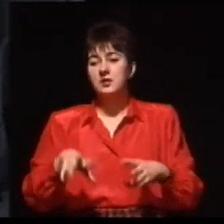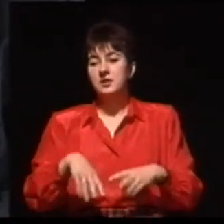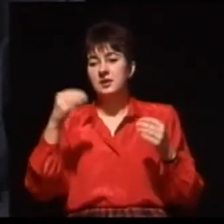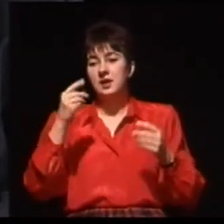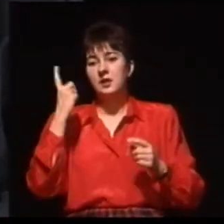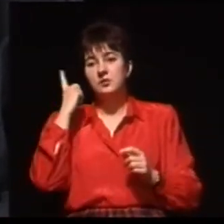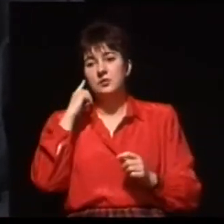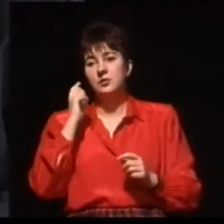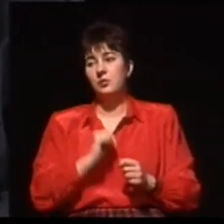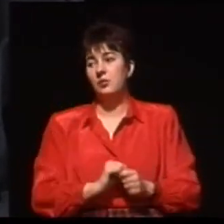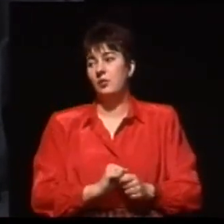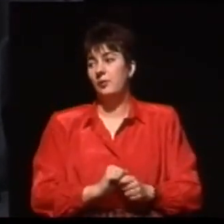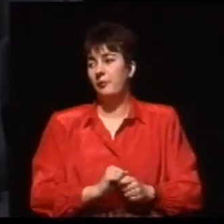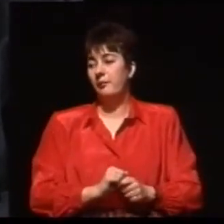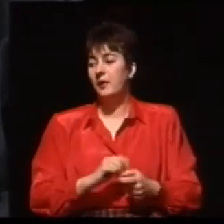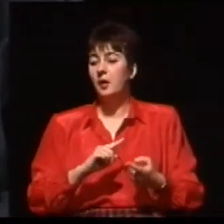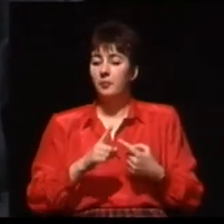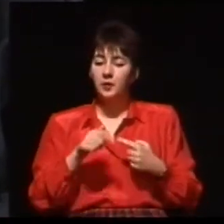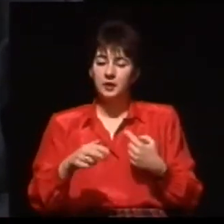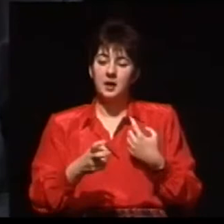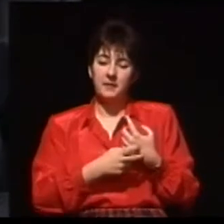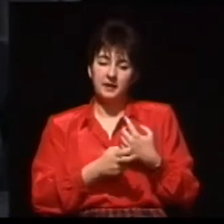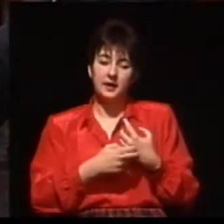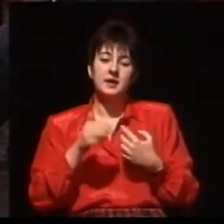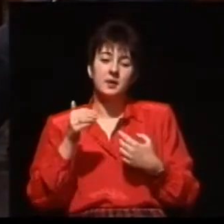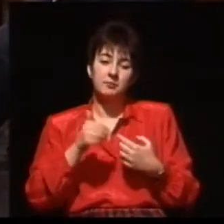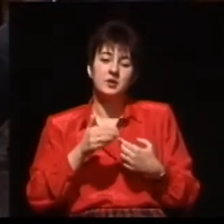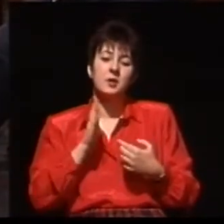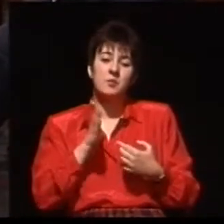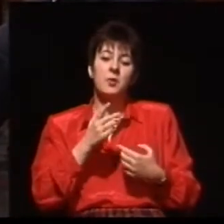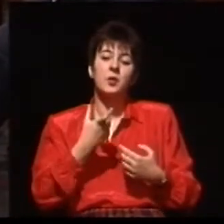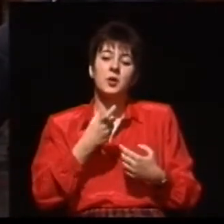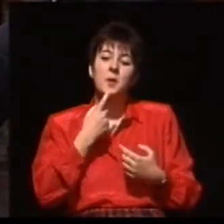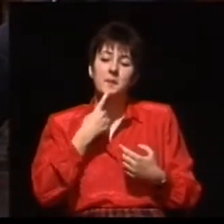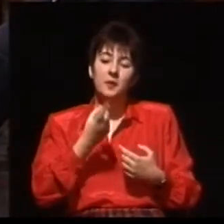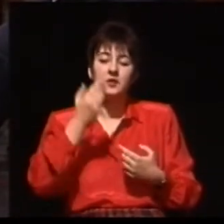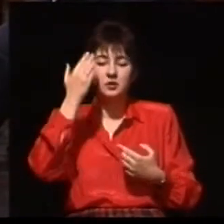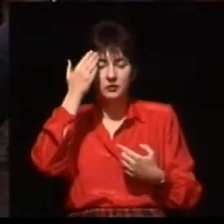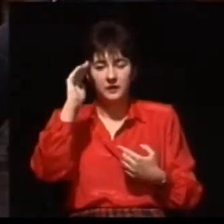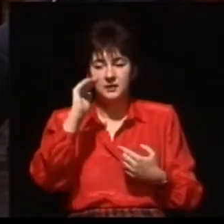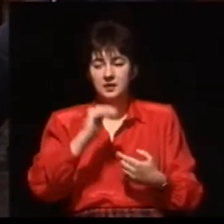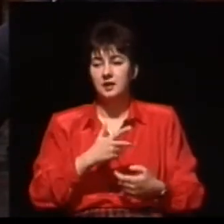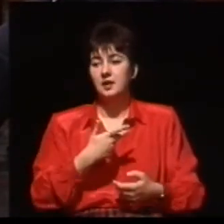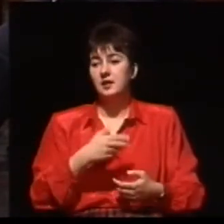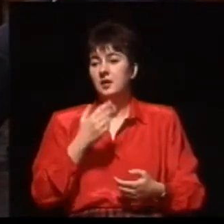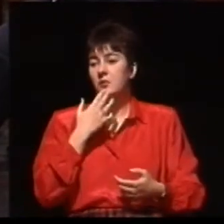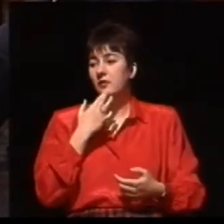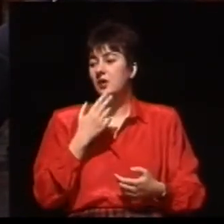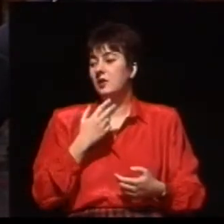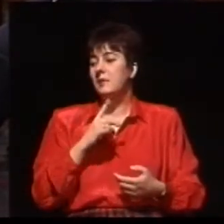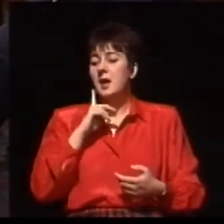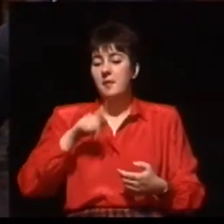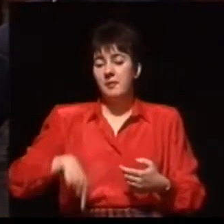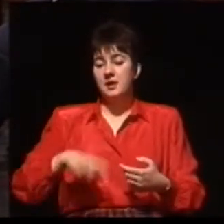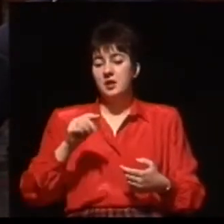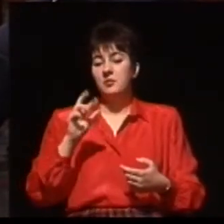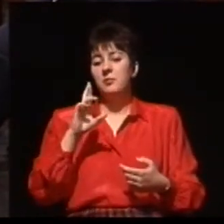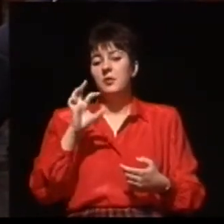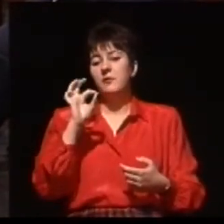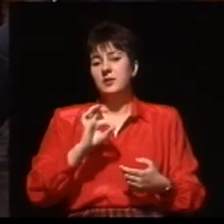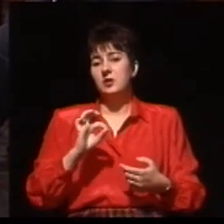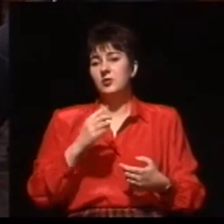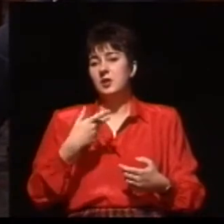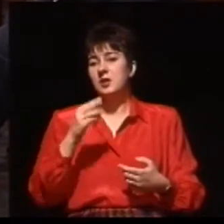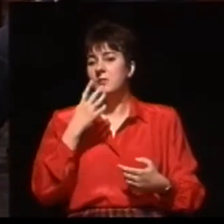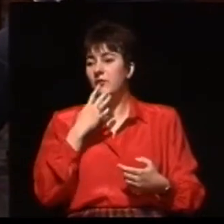będzie można na to pytanie odpowiedzieć. Panie profesorze, nie mówiliśmy o skuteczności. Czy może się zdarzyć, że po operacji wszystko